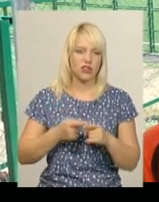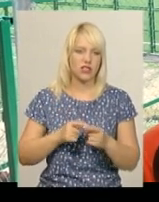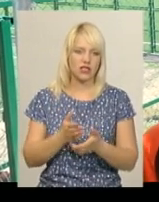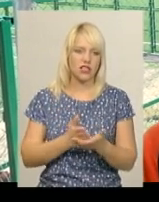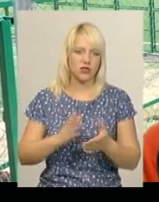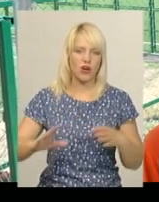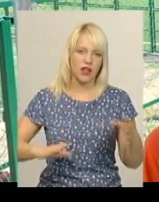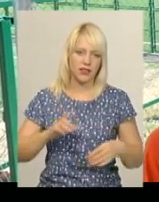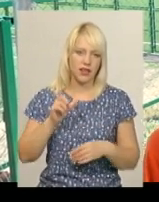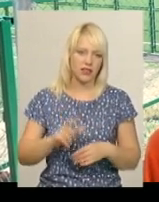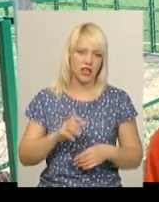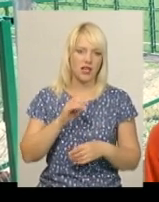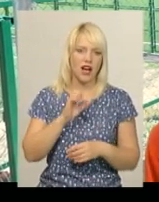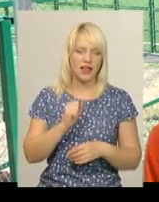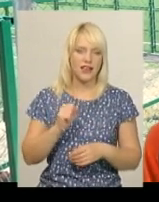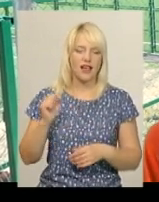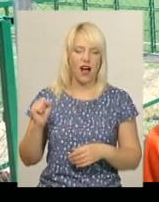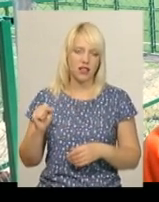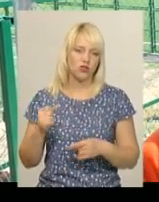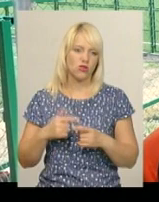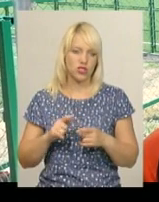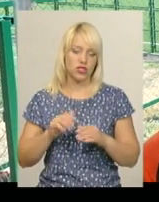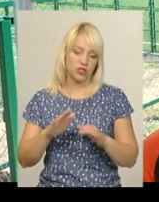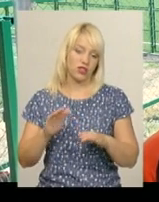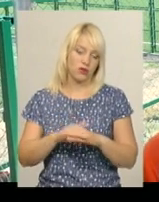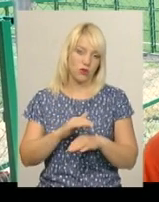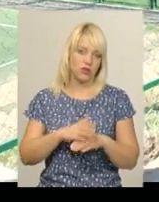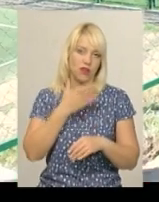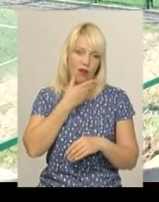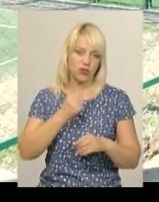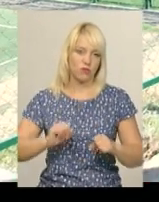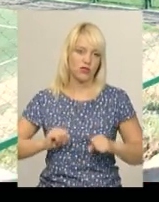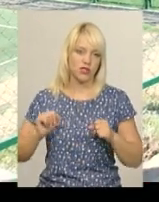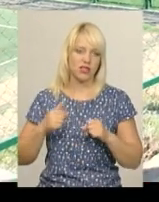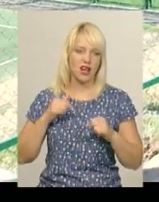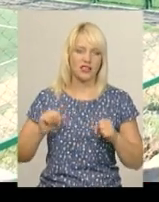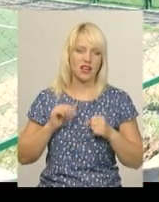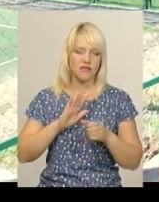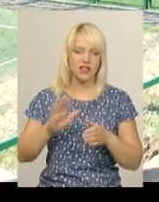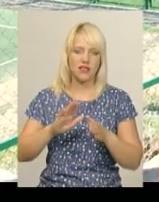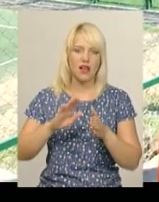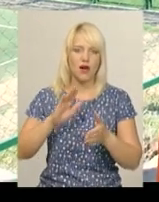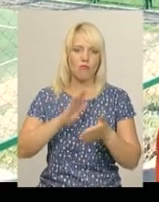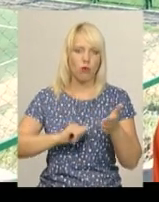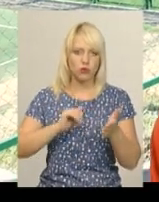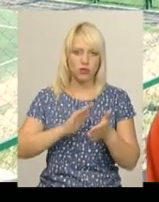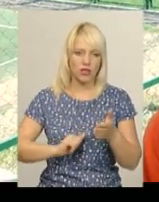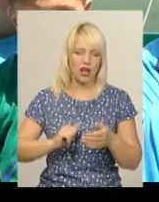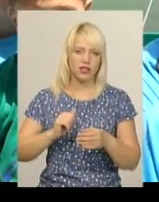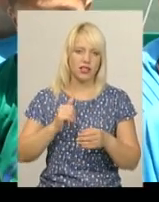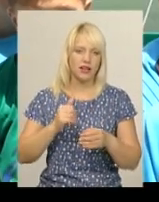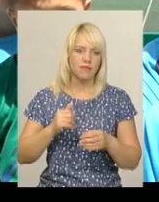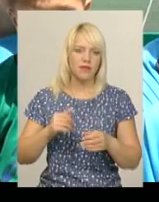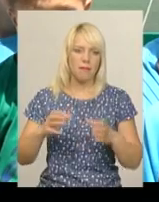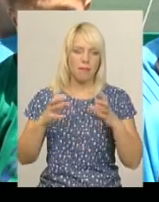першу чергу, тренера Андрія Анатолійовича. Ну і дітвора молодці, правильно, гарно постаралися. Я старався не пропускати, старався не пропускати м'яч.